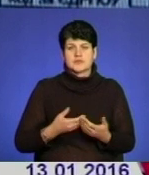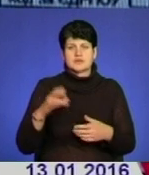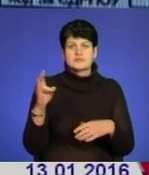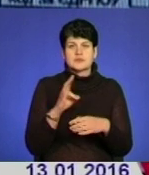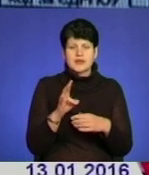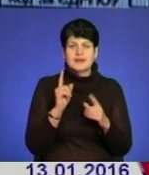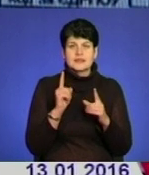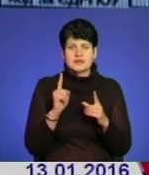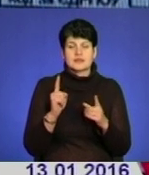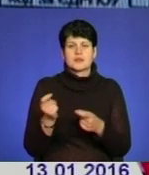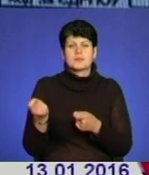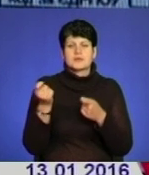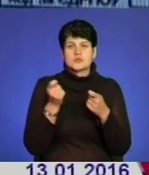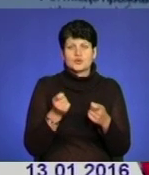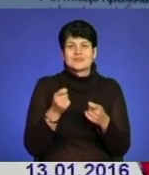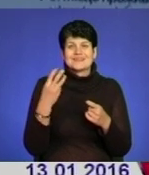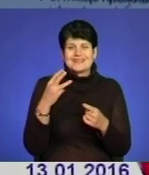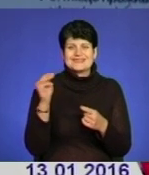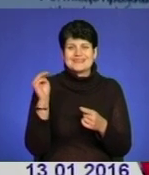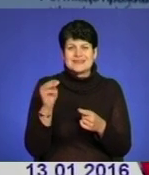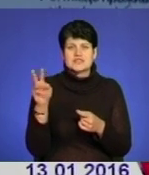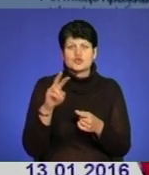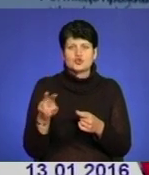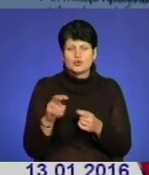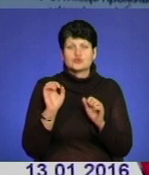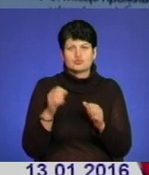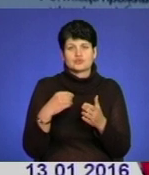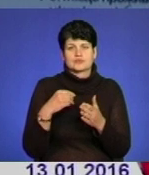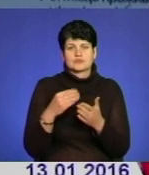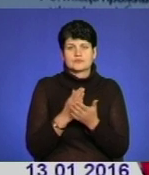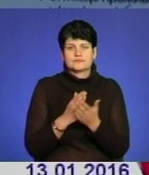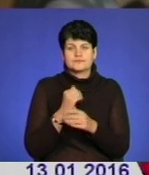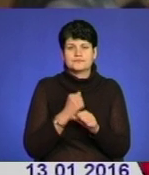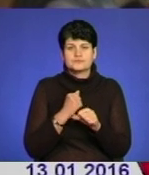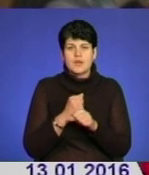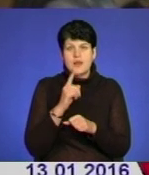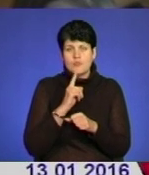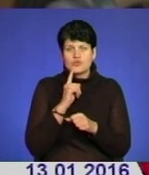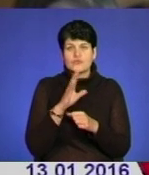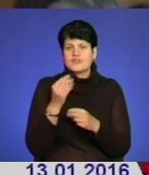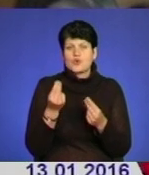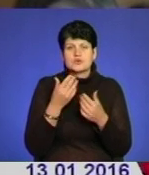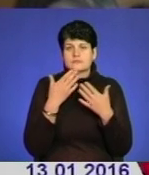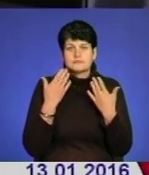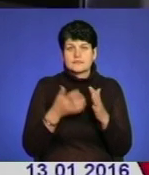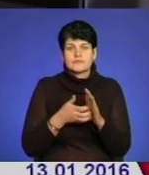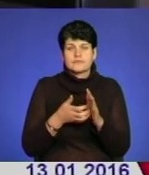рідні прийшлють 30 тисяч доларів на операцію, медики зможуть видалити пухлину. Та поки що усіх грошей нема.